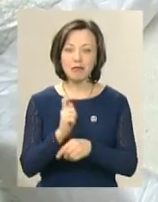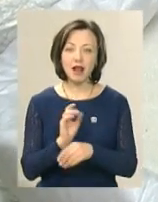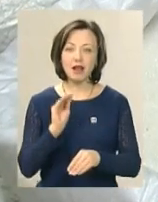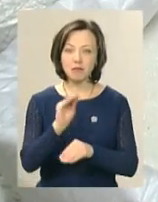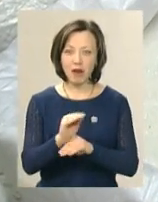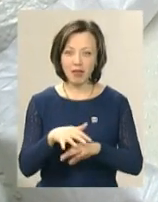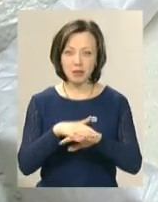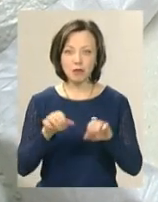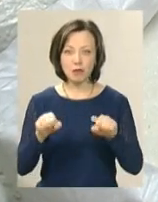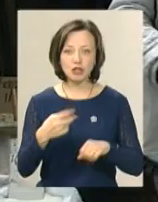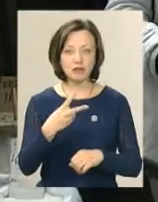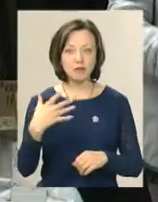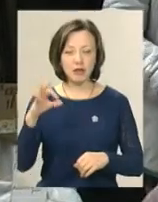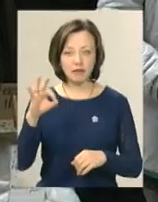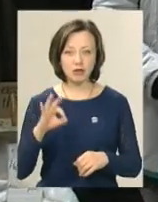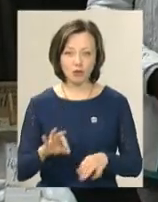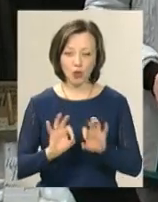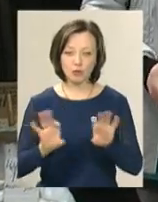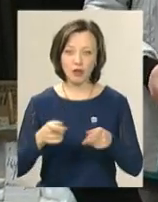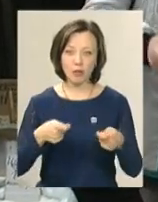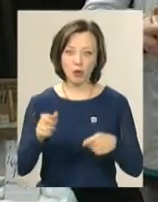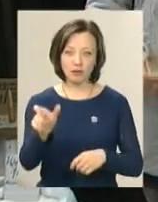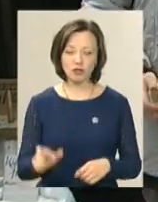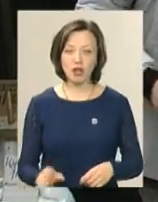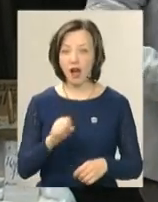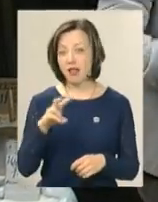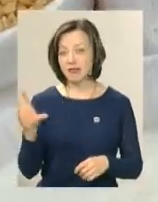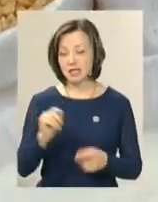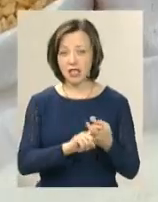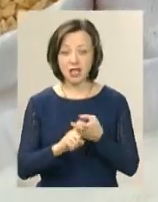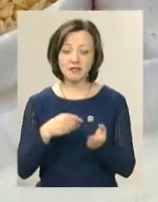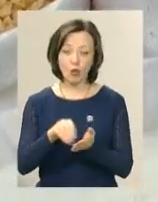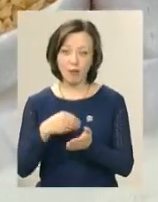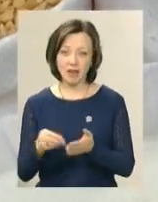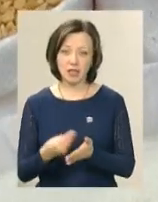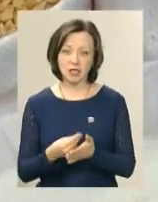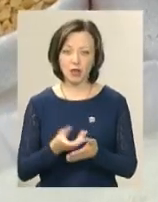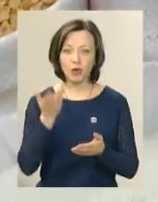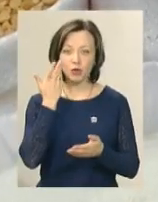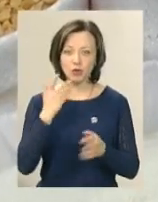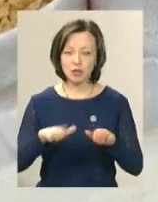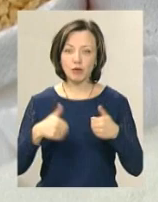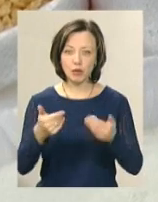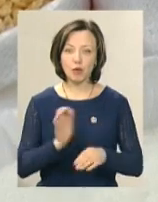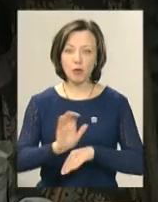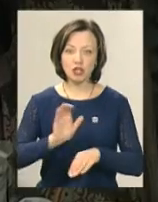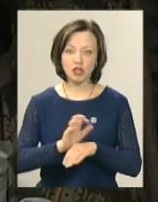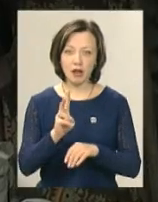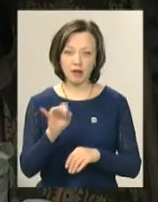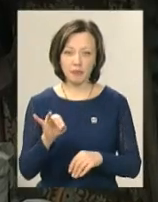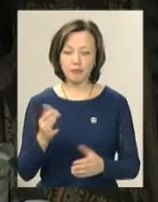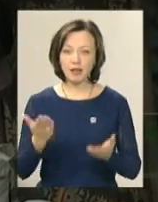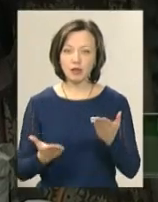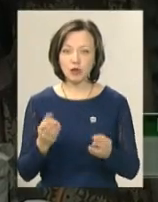може сягати 25 відсотків, розповідає продавчиня Наталя. Але все залежить від закупівельної ціни, кутру запропонують постачальники. Якщо